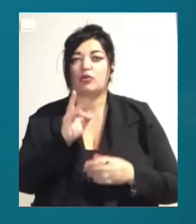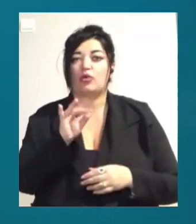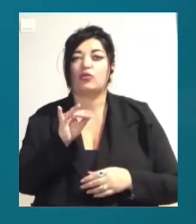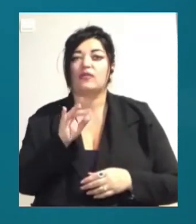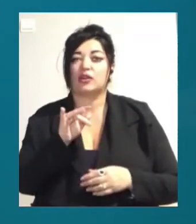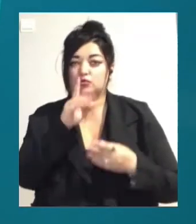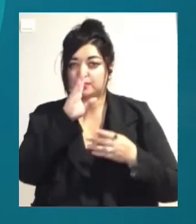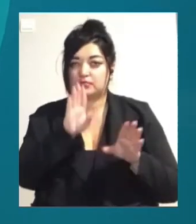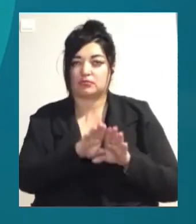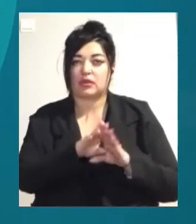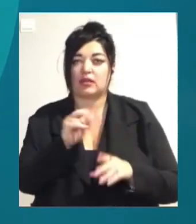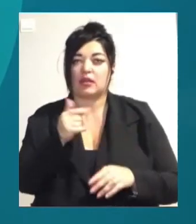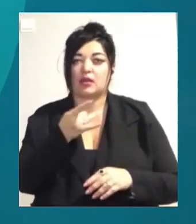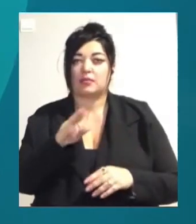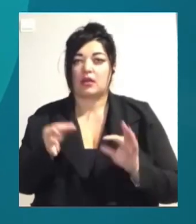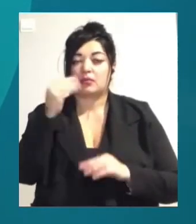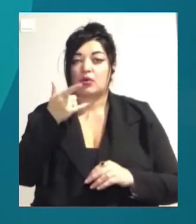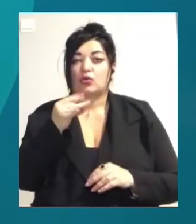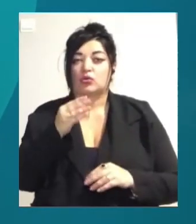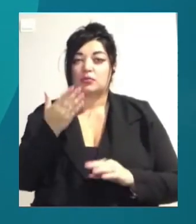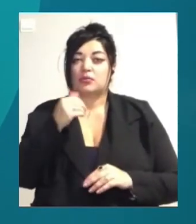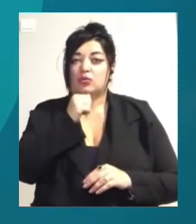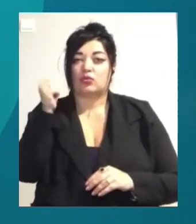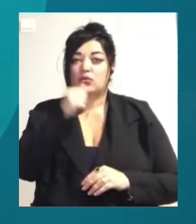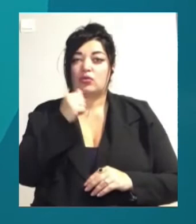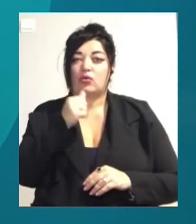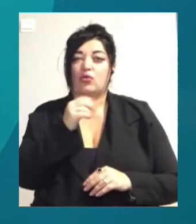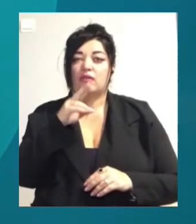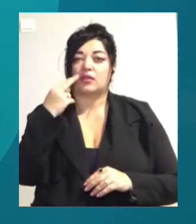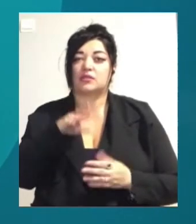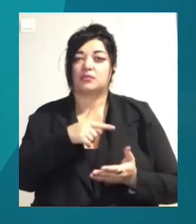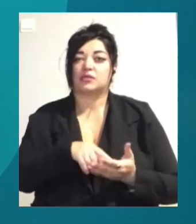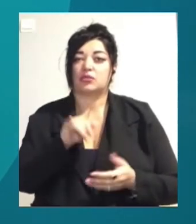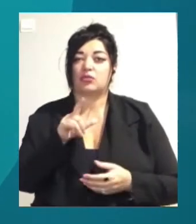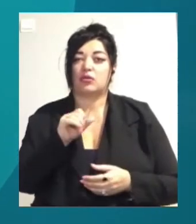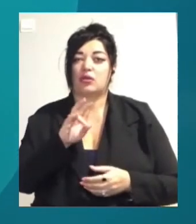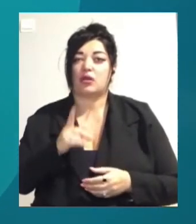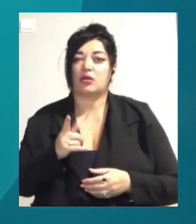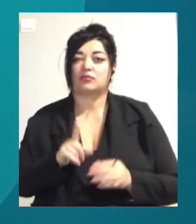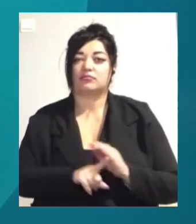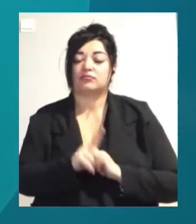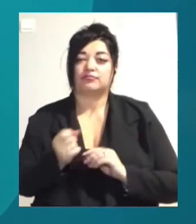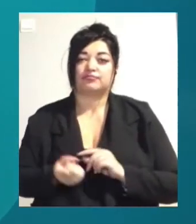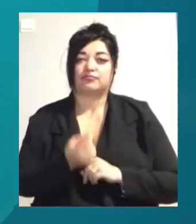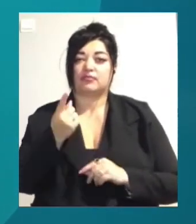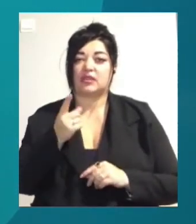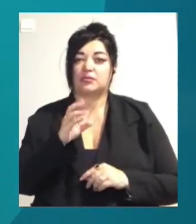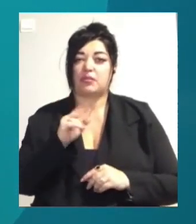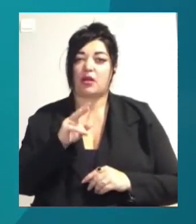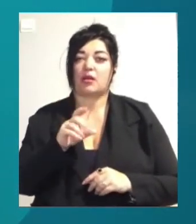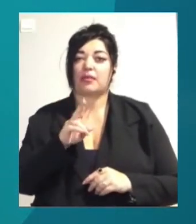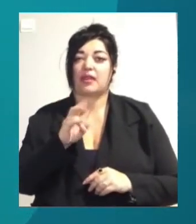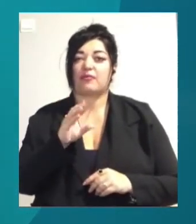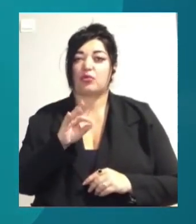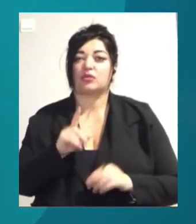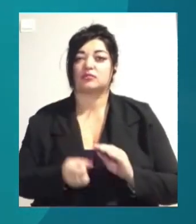Нагадаємо, у грудні минулого року в китайському місті Ухань провінція Хубей був зареєстрований спалах пневмонії. Пізніше з'ясувалося, що причиною захворювання